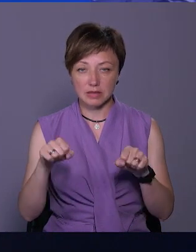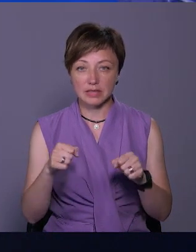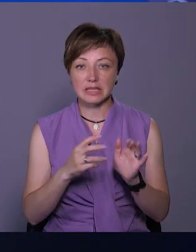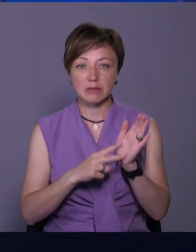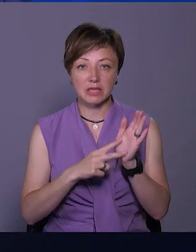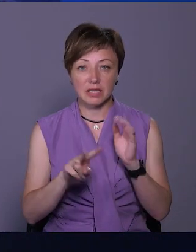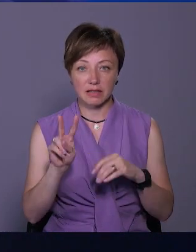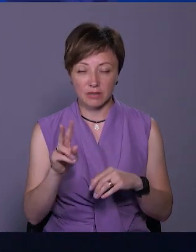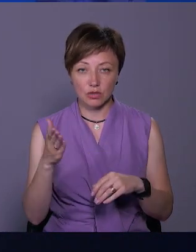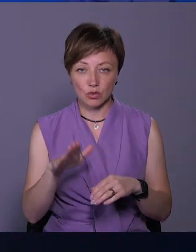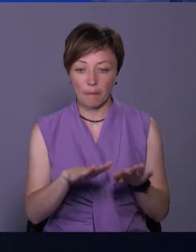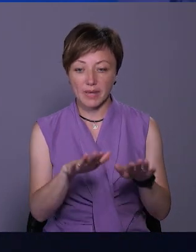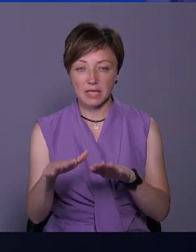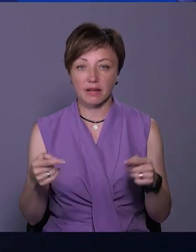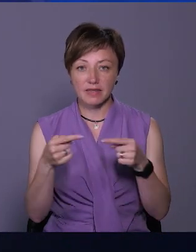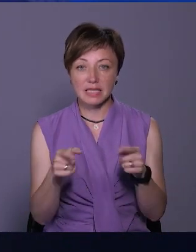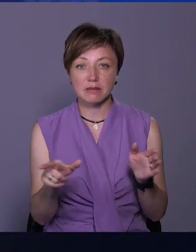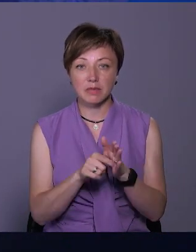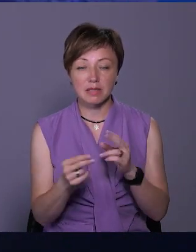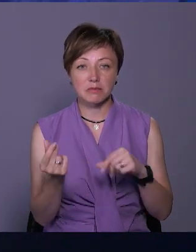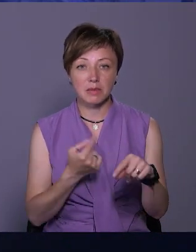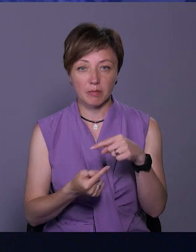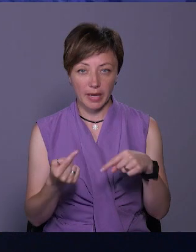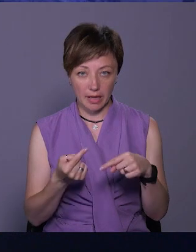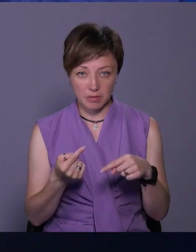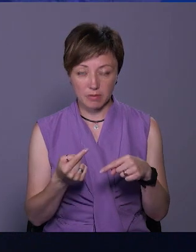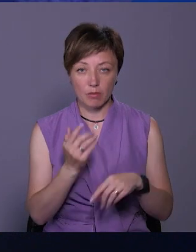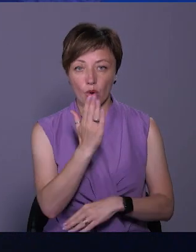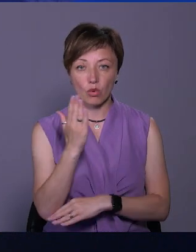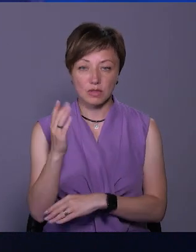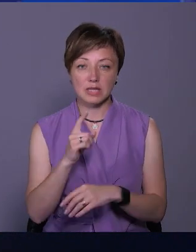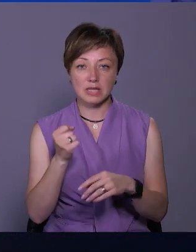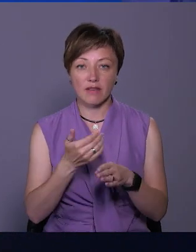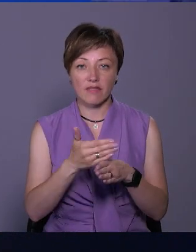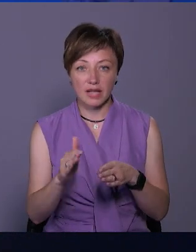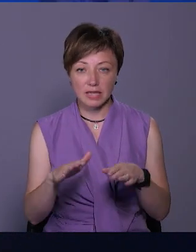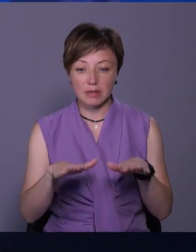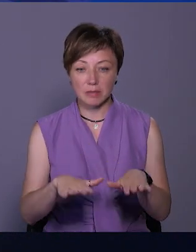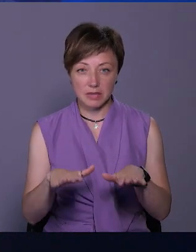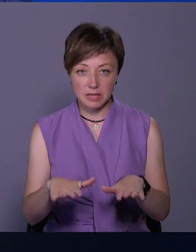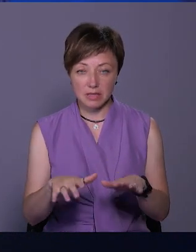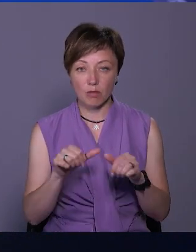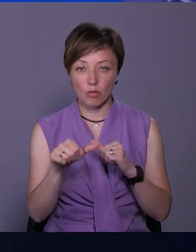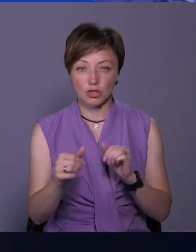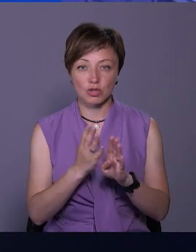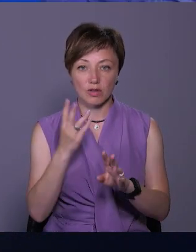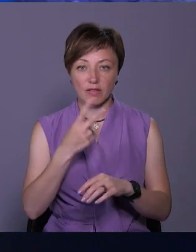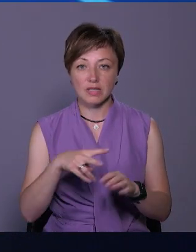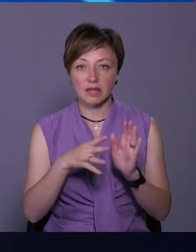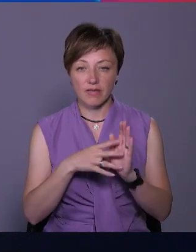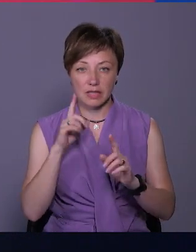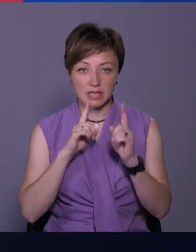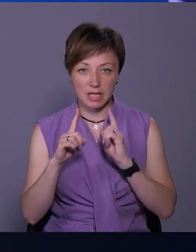72. Місця визначили спільно з підприємцями. Проголосували за виділення ділянок на позачерговій 29